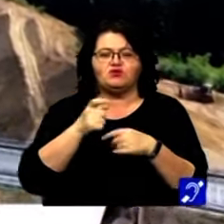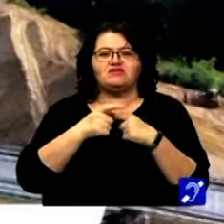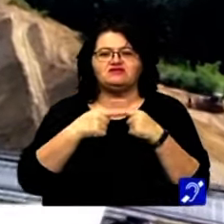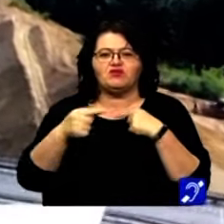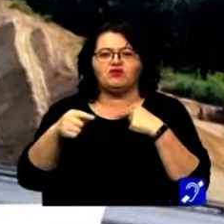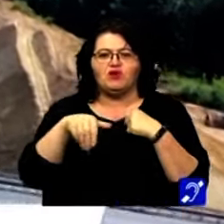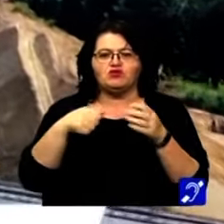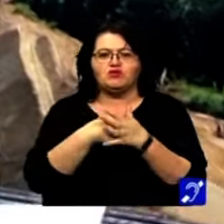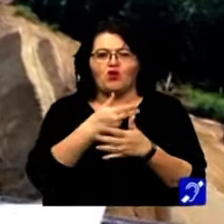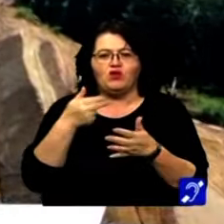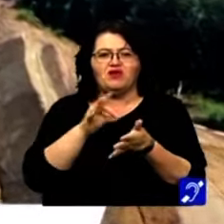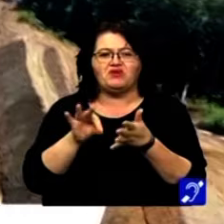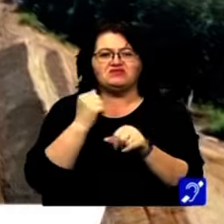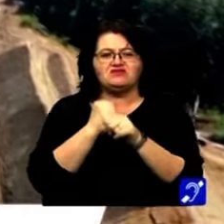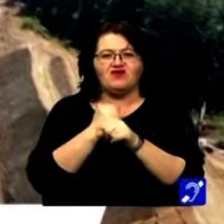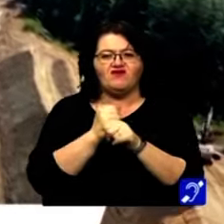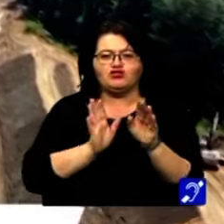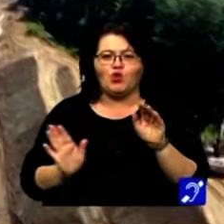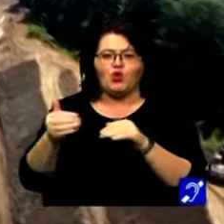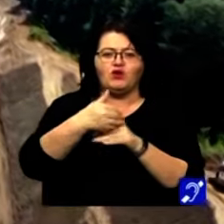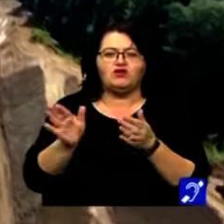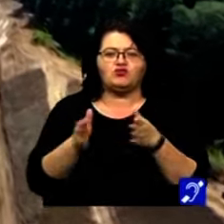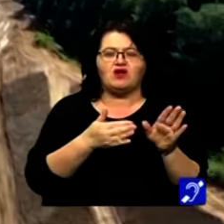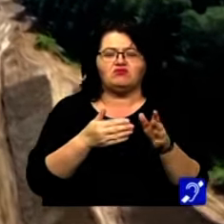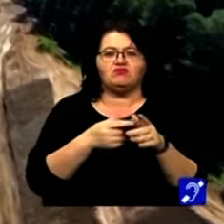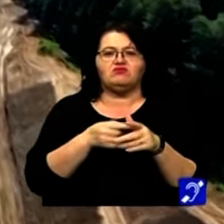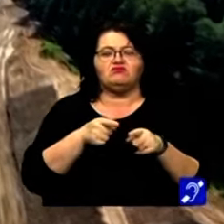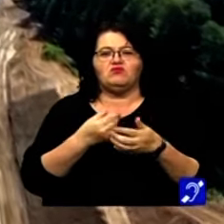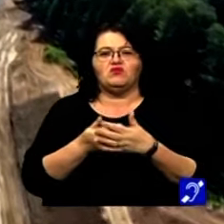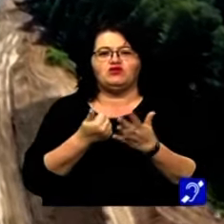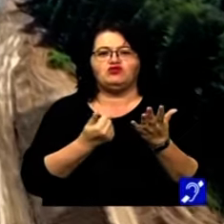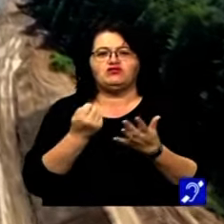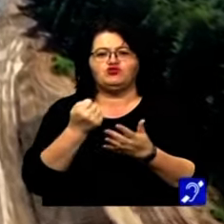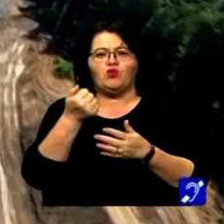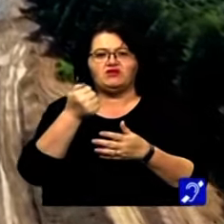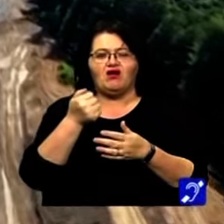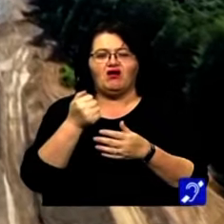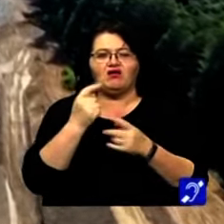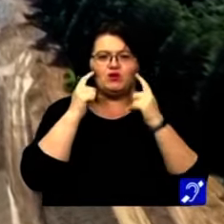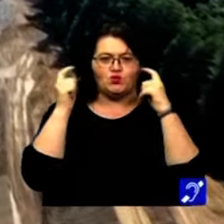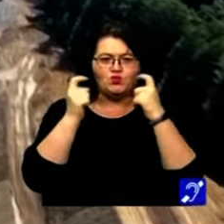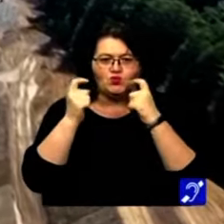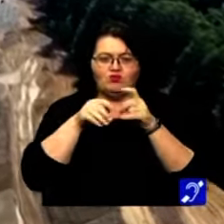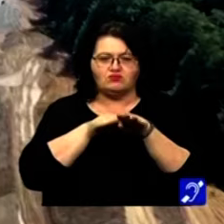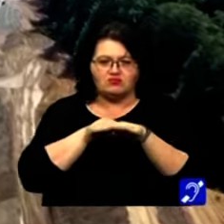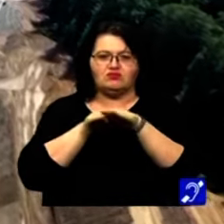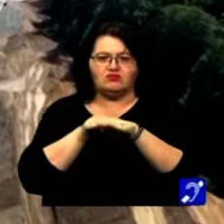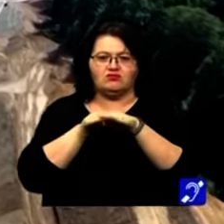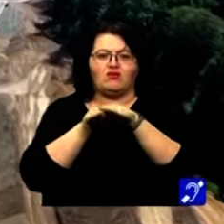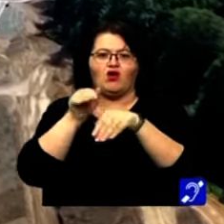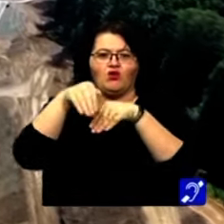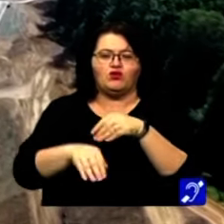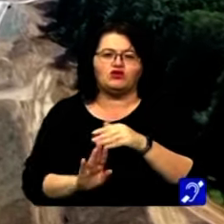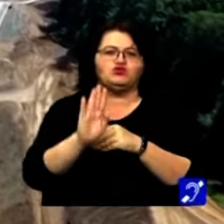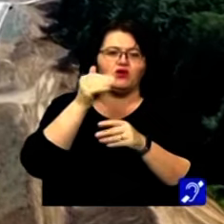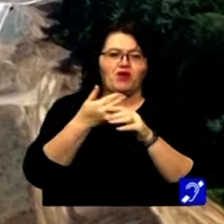dintre Margina și Holdea, în prezent, se face o colire pe drumul național 68a, coșmarul șoferilor care adesea rămân blocați în ambuteiaje, la coborârea și